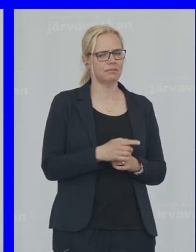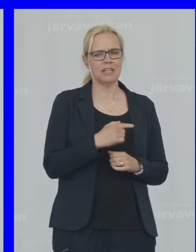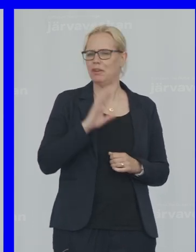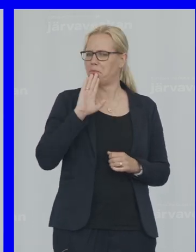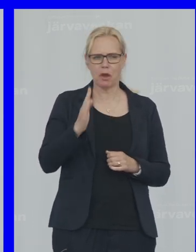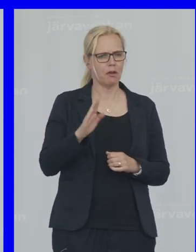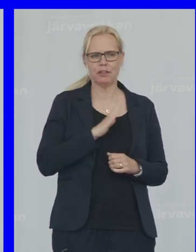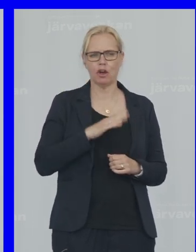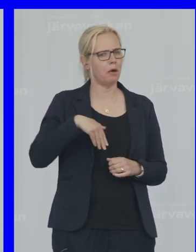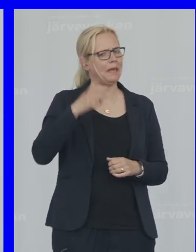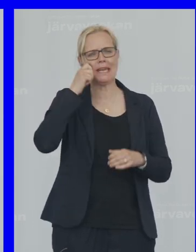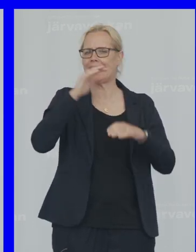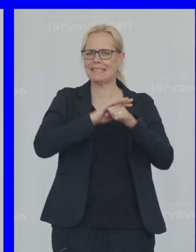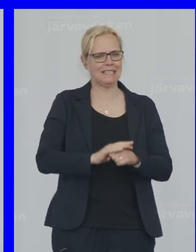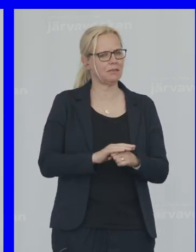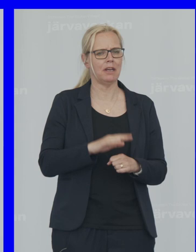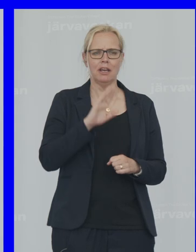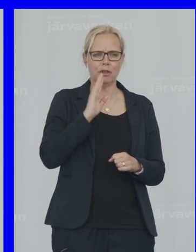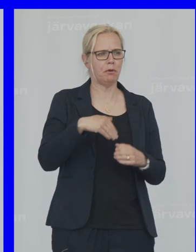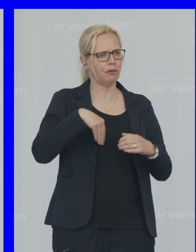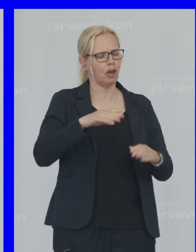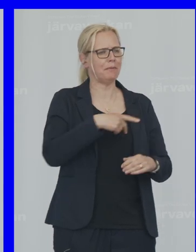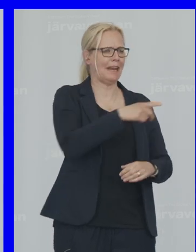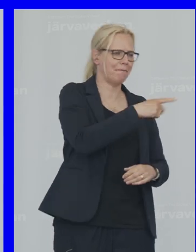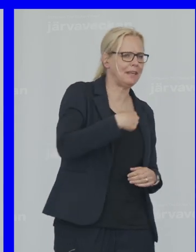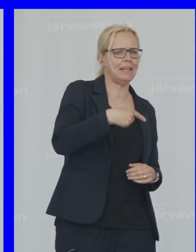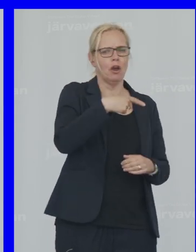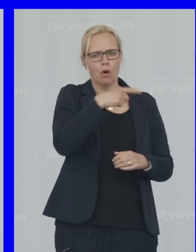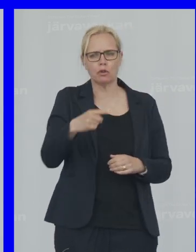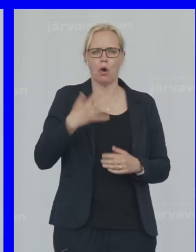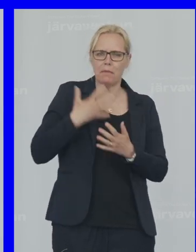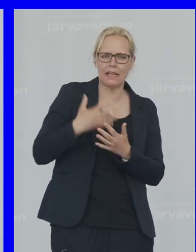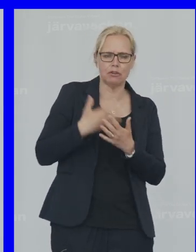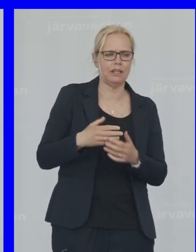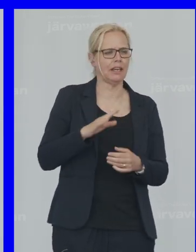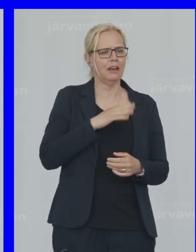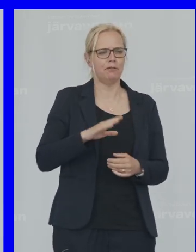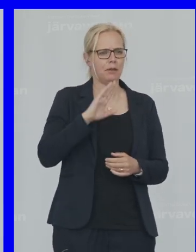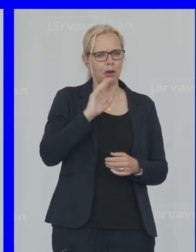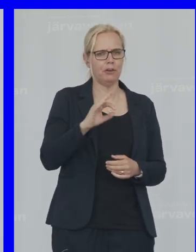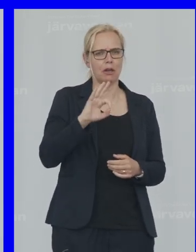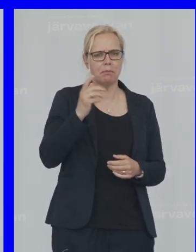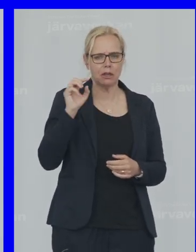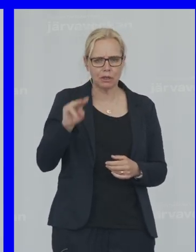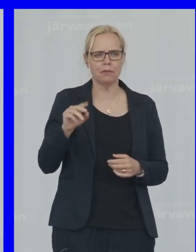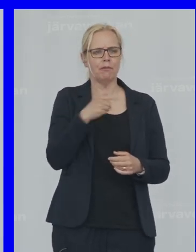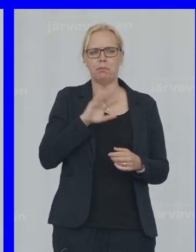rasism Vi behöver inte mer av Vi och dem retorik Vi behöver ingen pallodan Vi behöver inte mer fattigdom Vi behöver inte mer